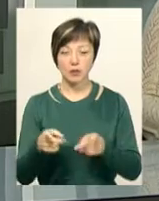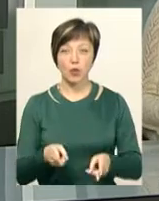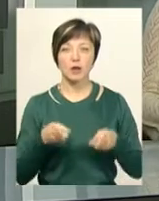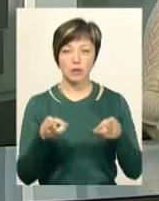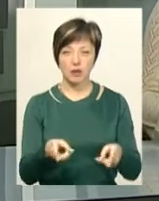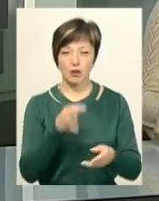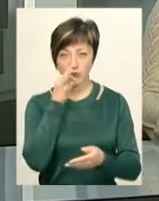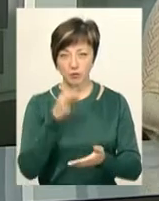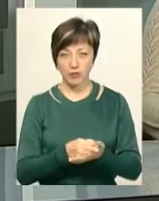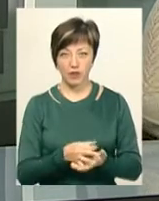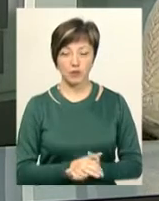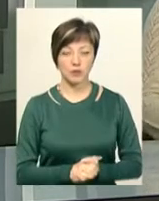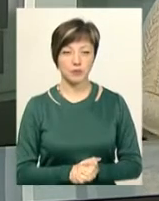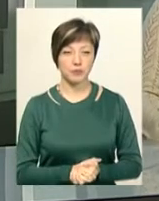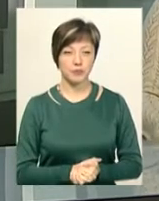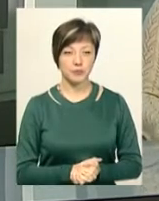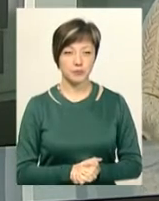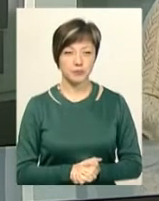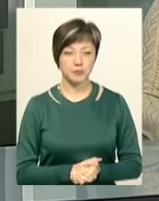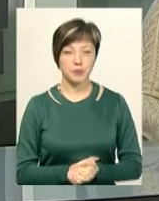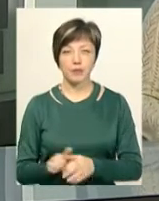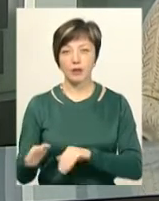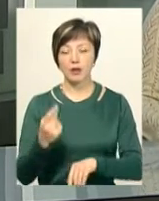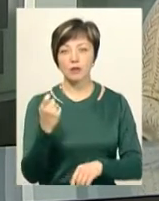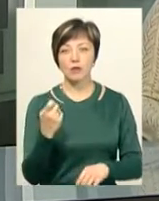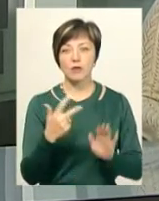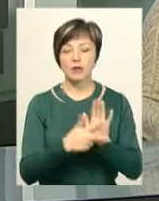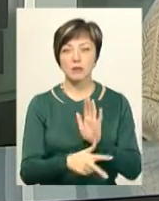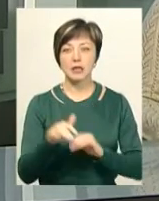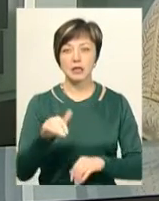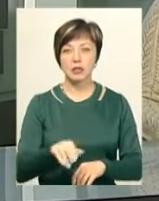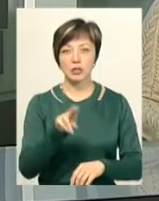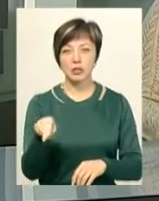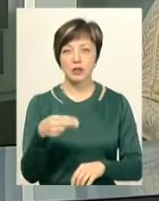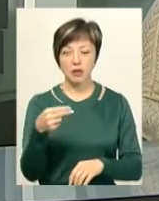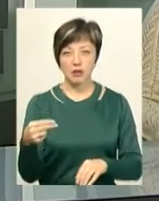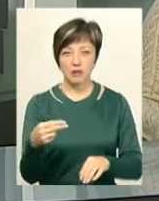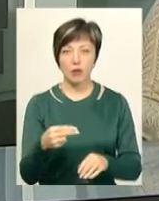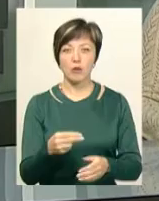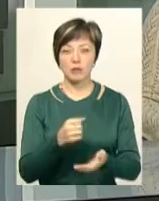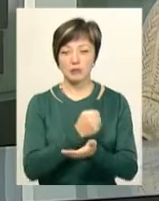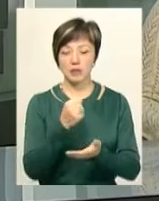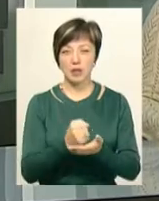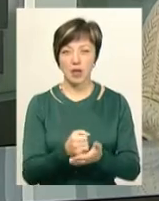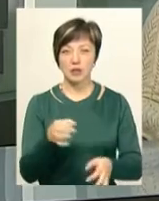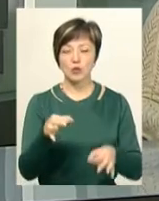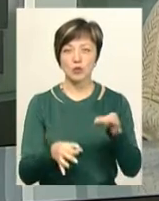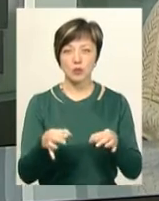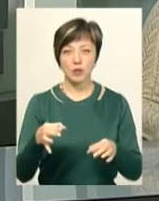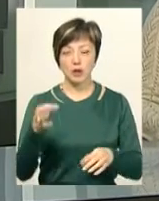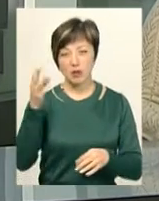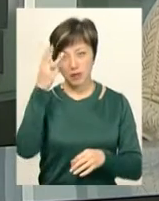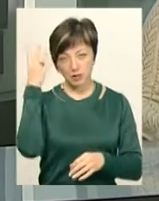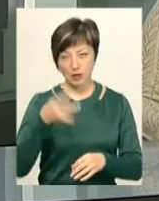кримінальної відповідальності. 180 тисяч євро присудив Хмельницький міськрайонний суд сплатити Російську